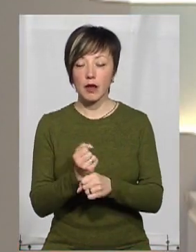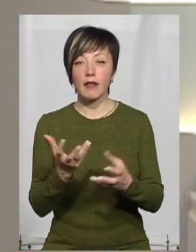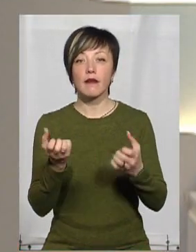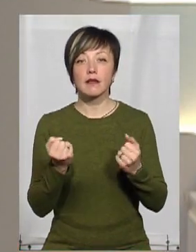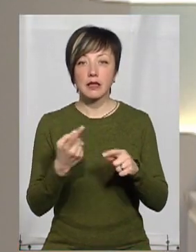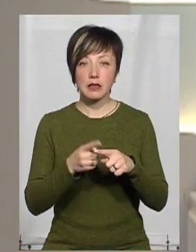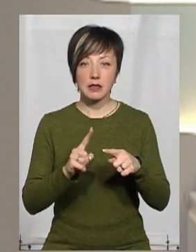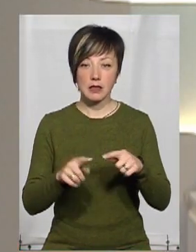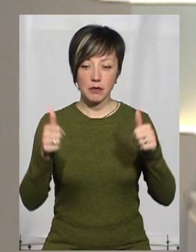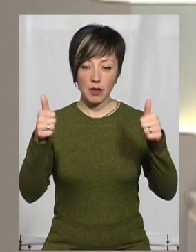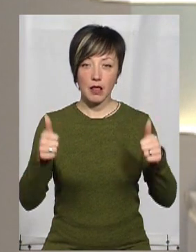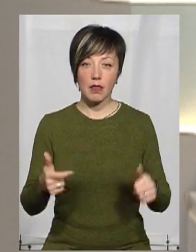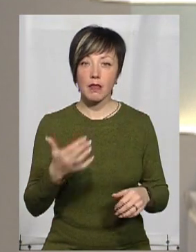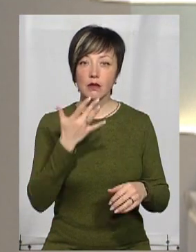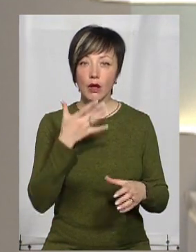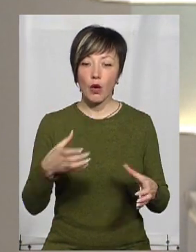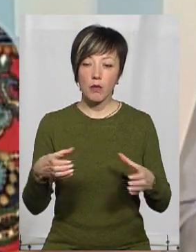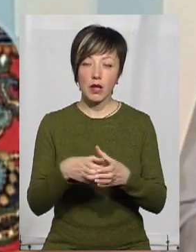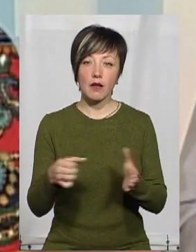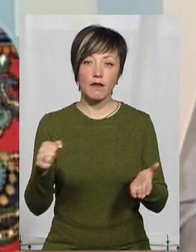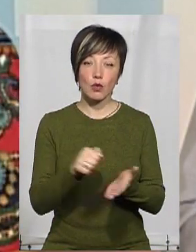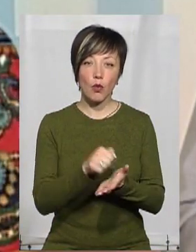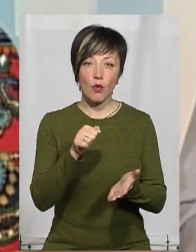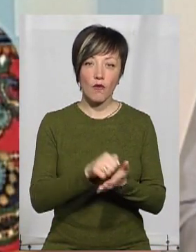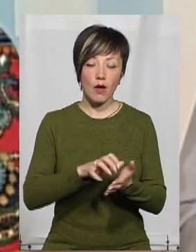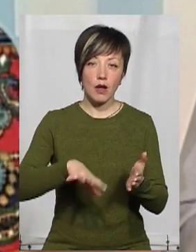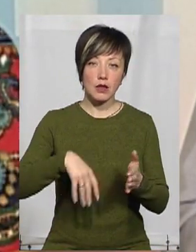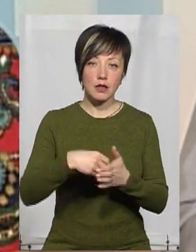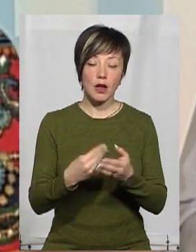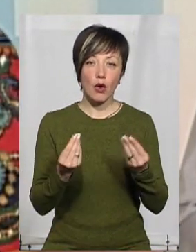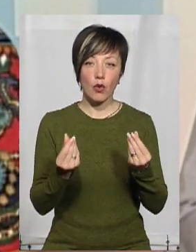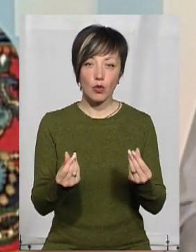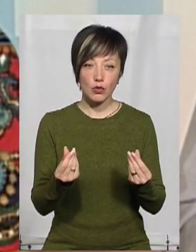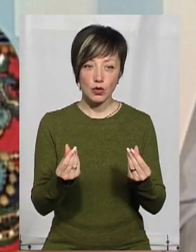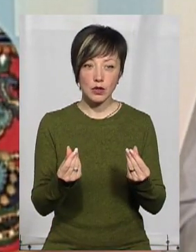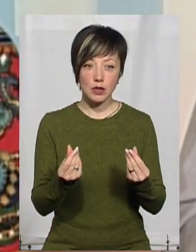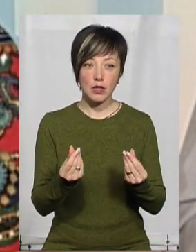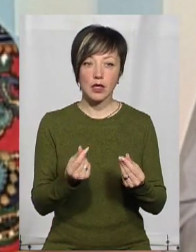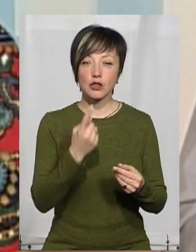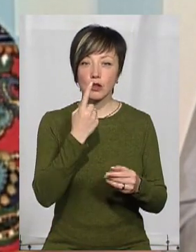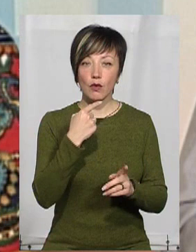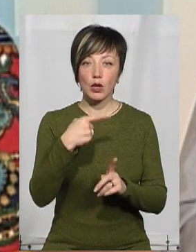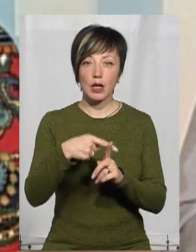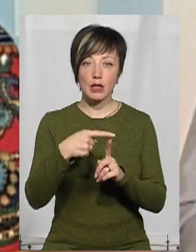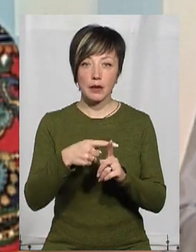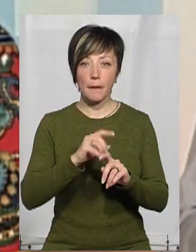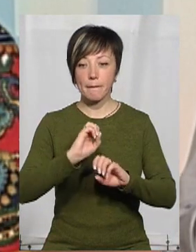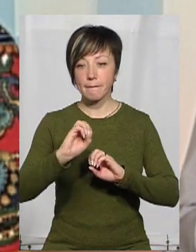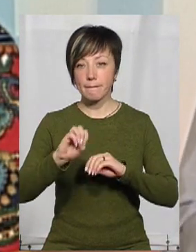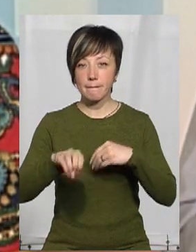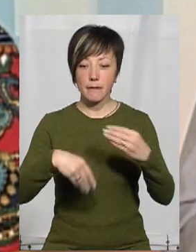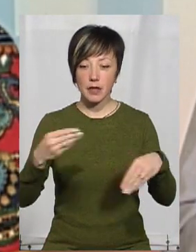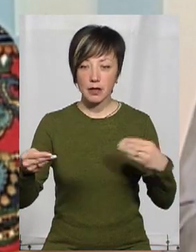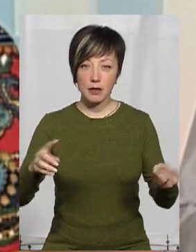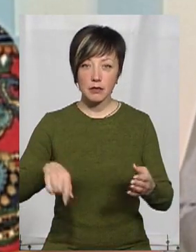плакати? Національний комітет це відрукували за рахунок ресурсу Червоного Хреста, і ми розповсюджуємо,